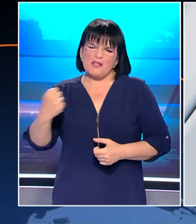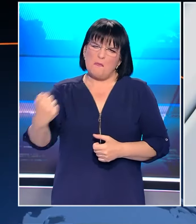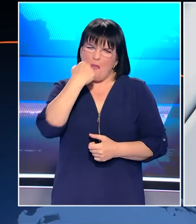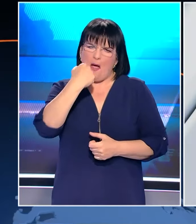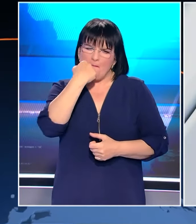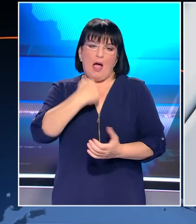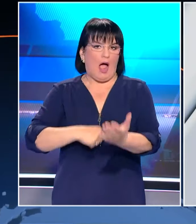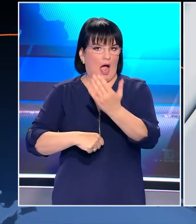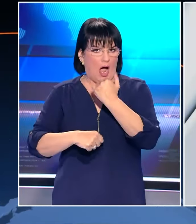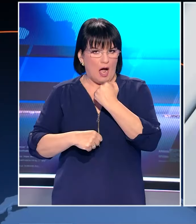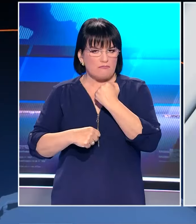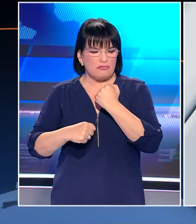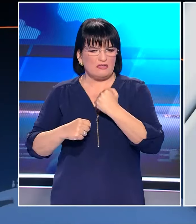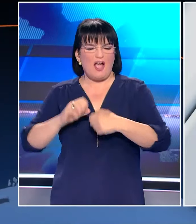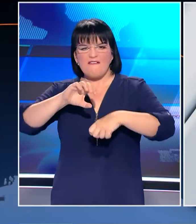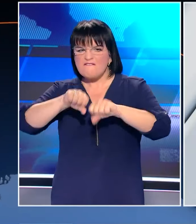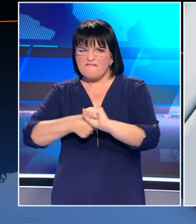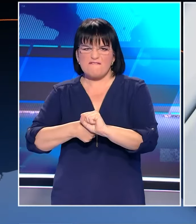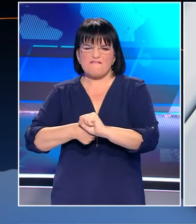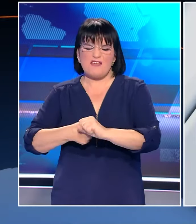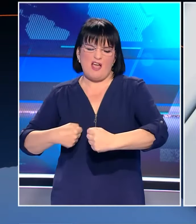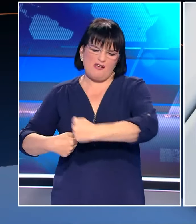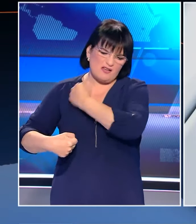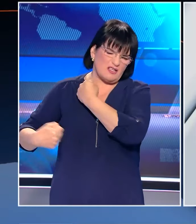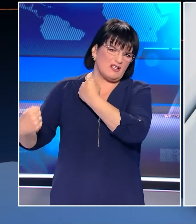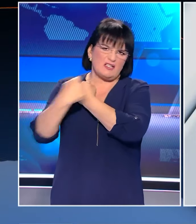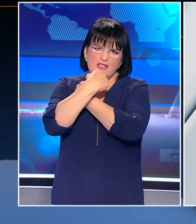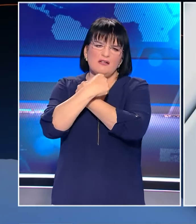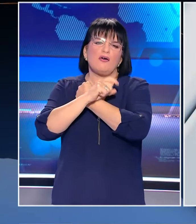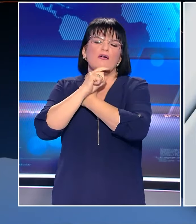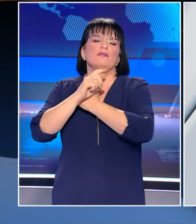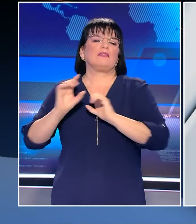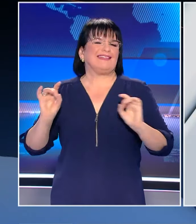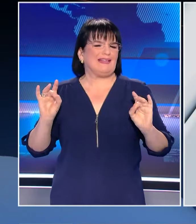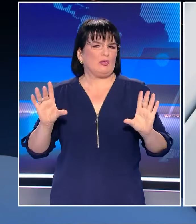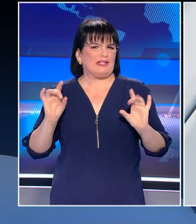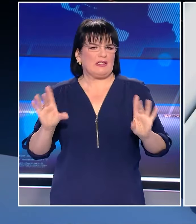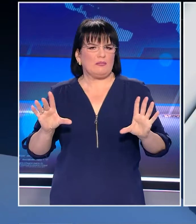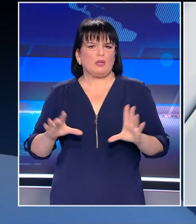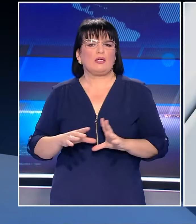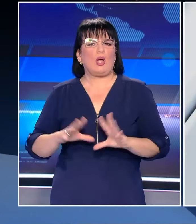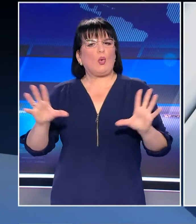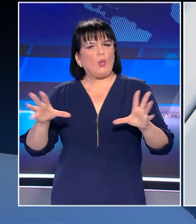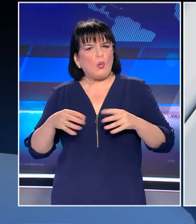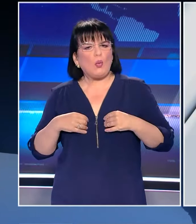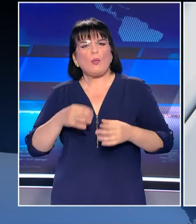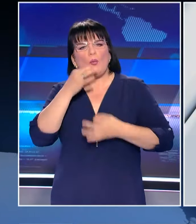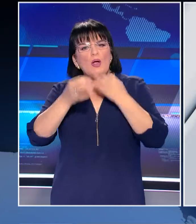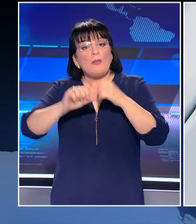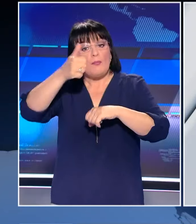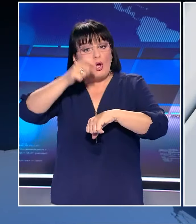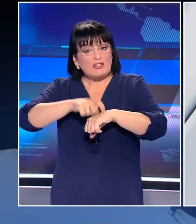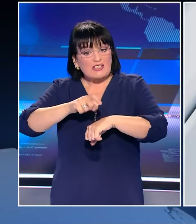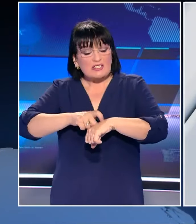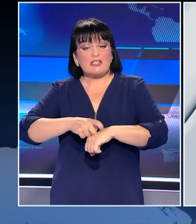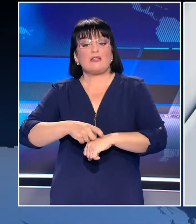Δεν υπήρξε βιοπραγία με την έννοια του ξυλοβαρμού όπως ακούστηκε αυτές. Η ΟΦΕΤ ήθηκε ο ισχυρισμός που από την πρώτη στιγμή